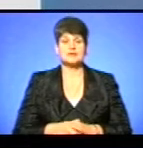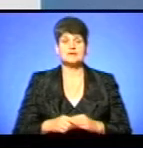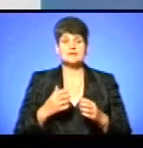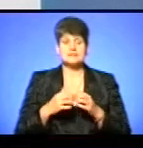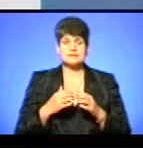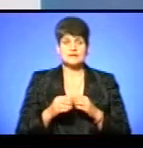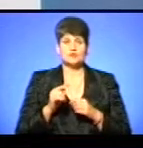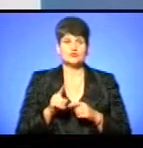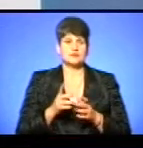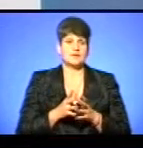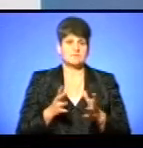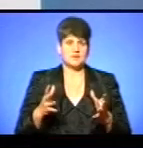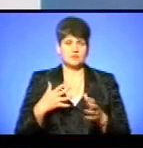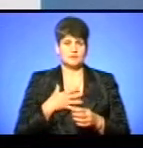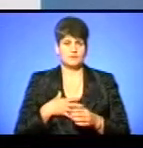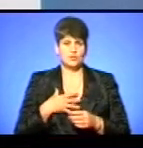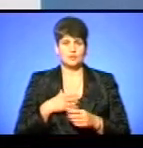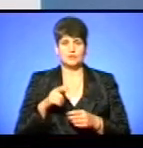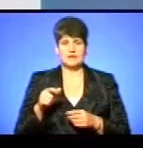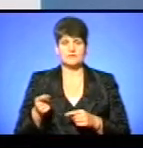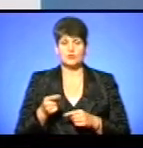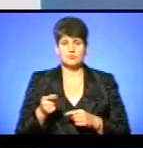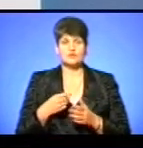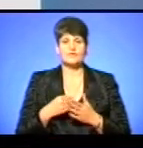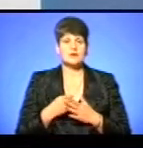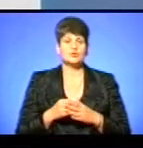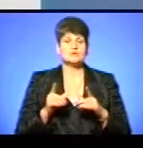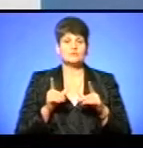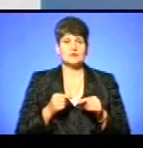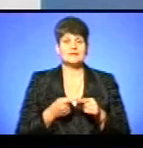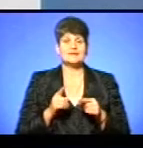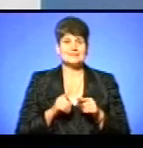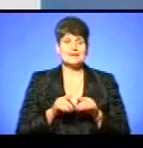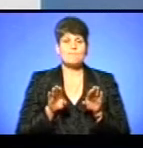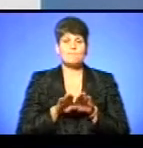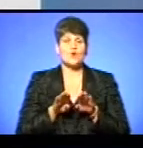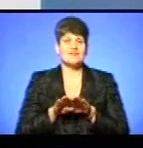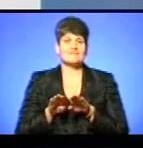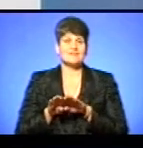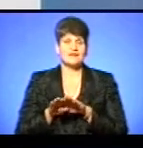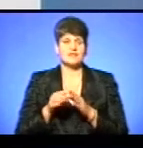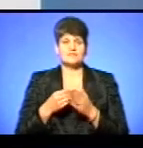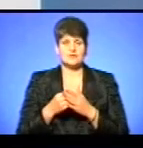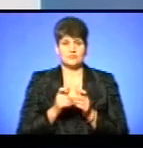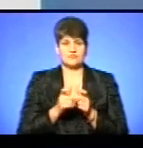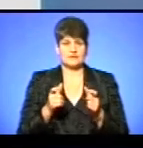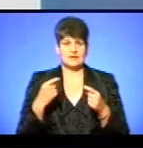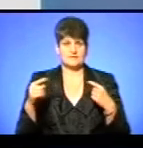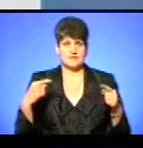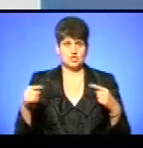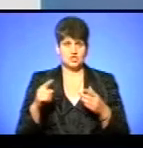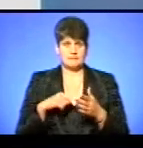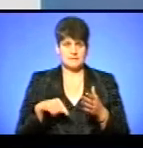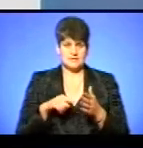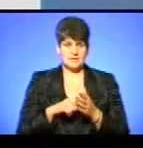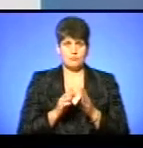найбільше хвилюють людей у Тернополі щодо вартості проїзду, це порівняння з вартістю квитка в інших містах.